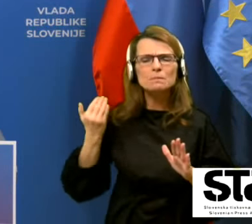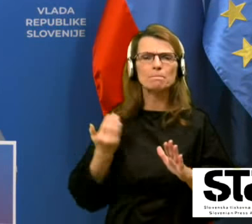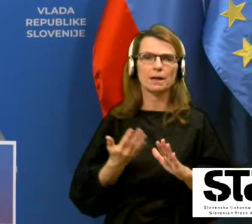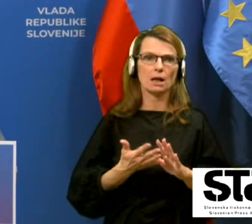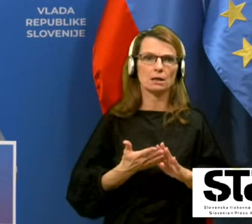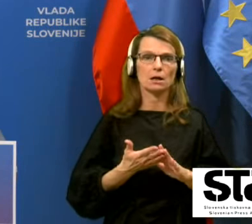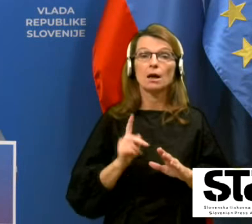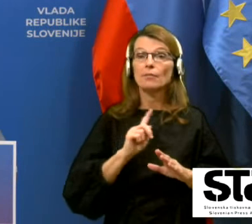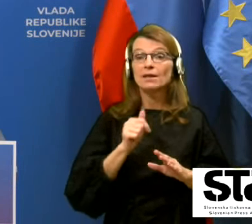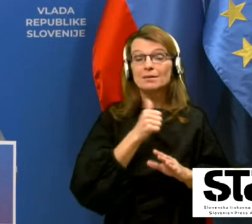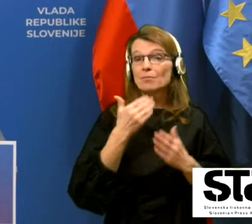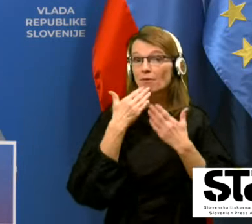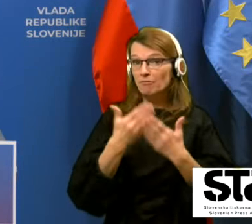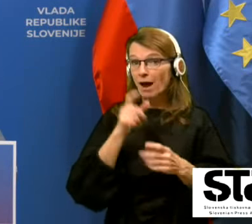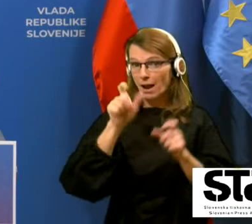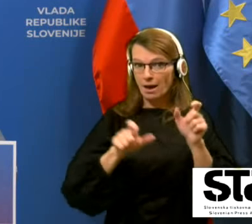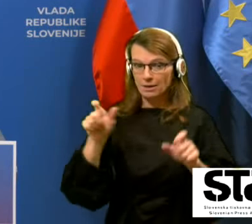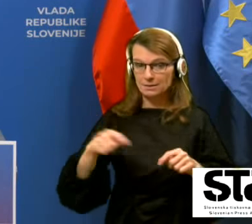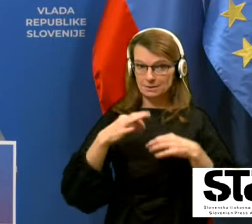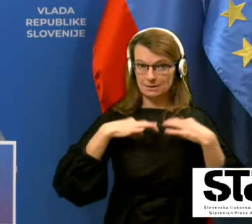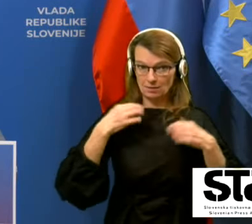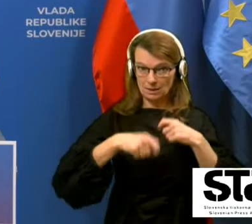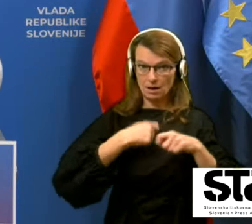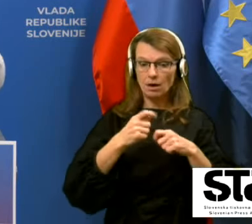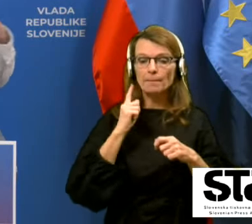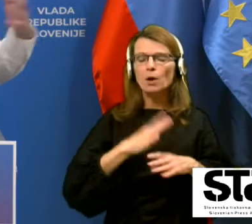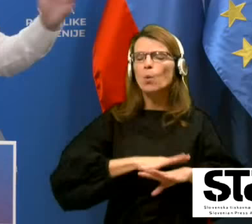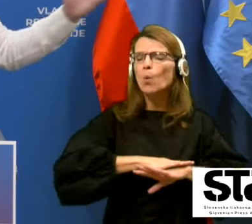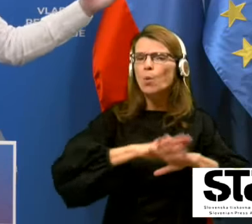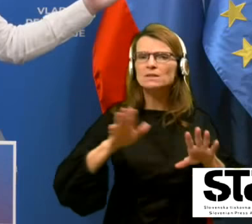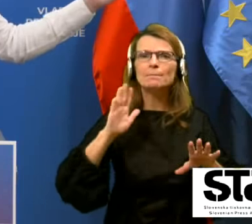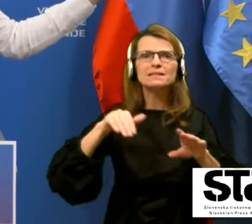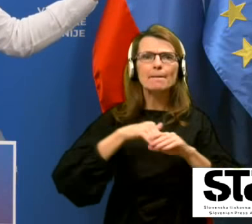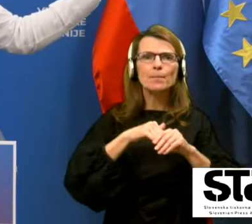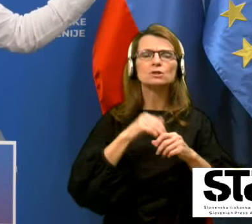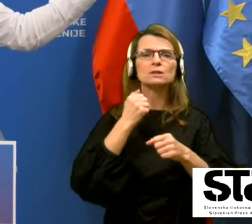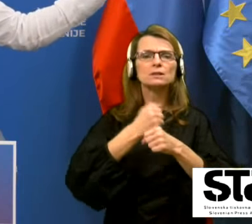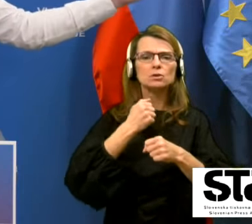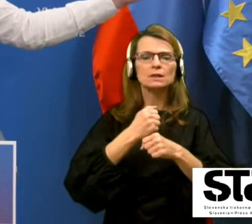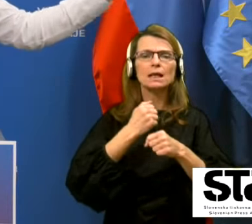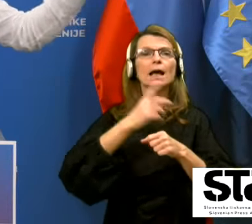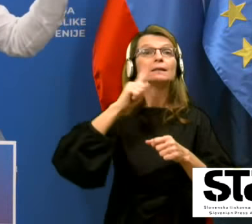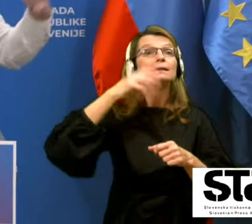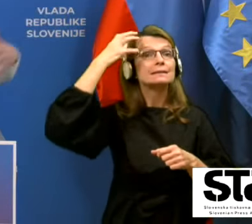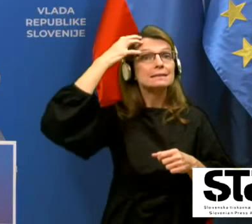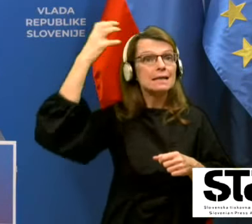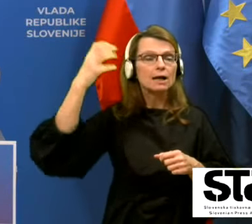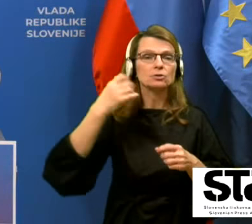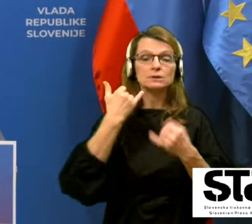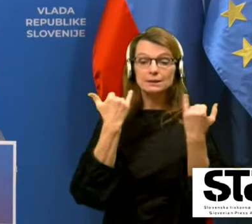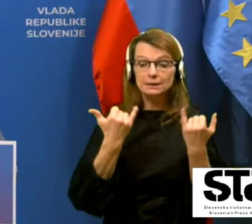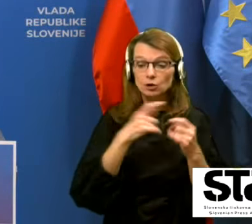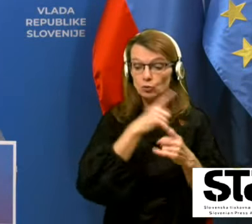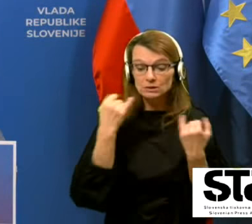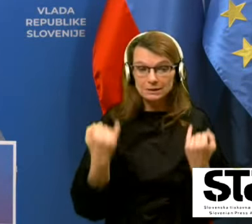In to ne samo hvala zdravstvenim delovcom, ampak hvala vsem za poslednji, ki so delali in znanosti, ki je delala dosedaj, da smo prišli do tega.